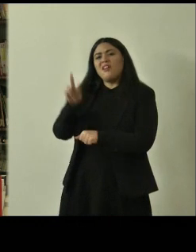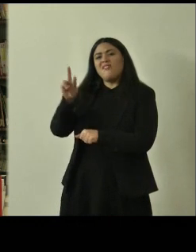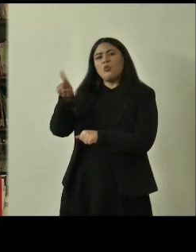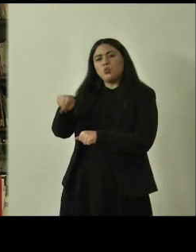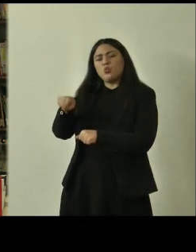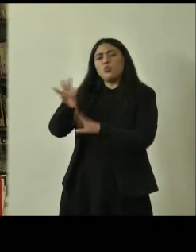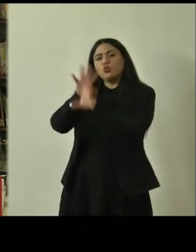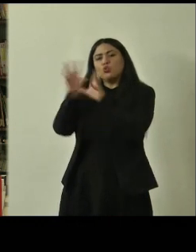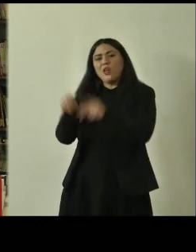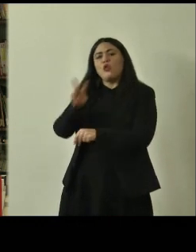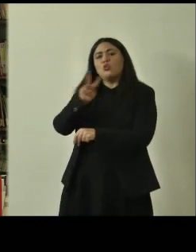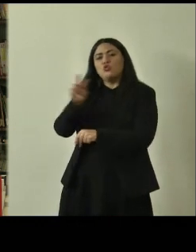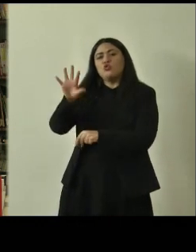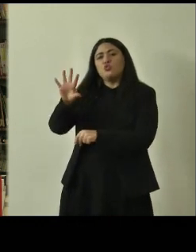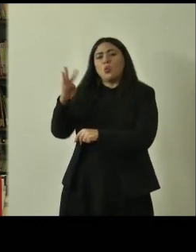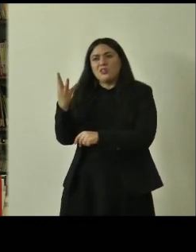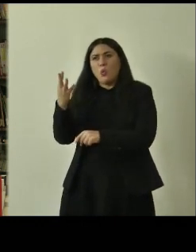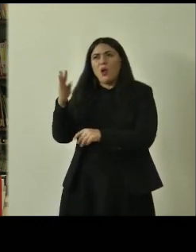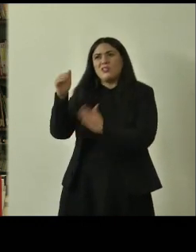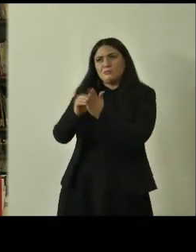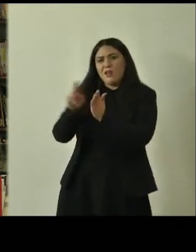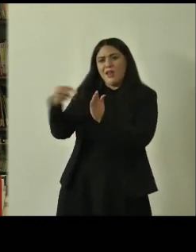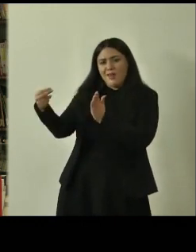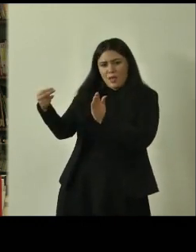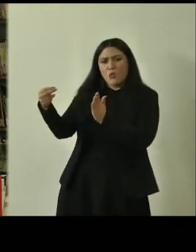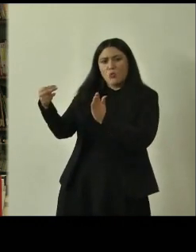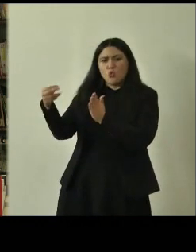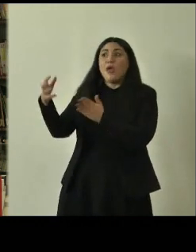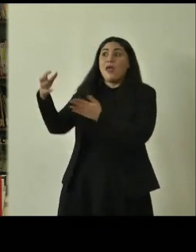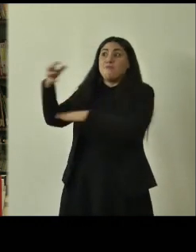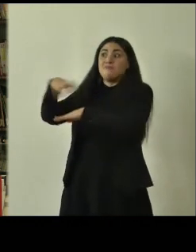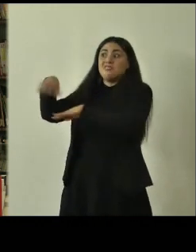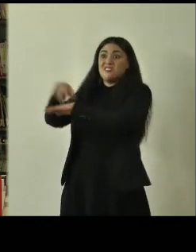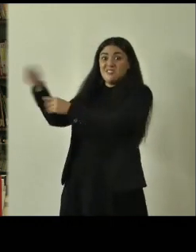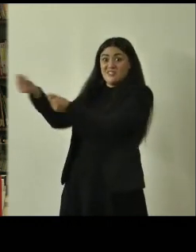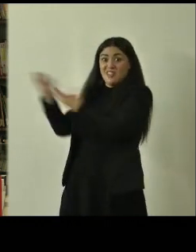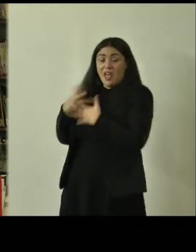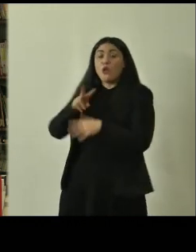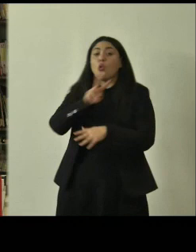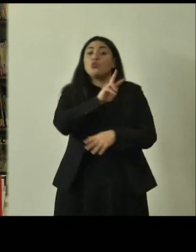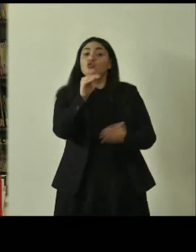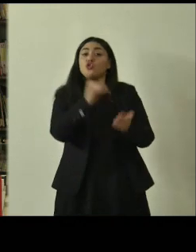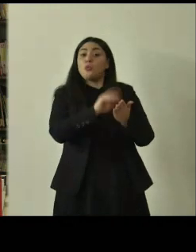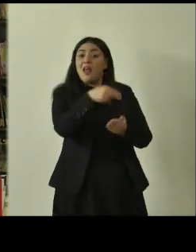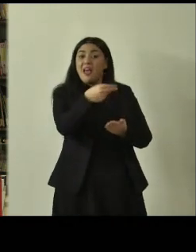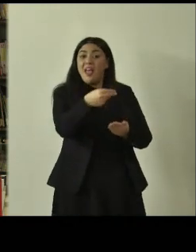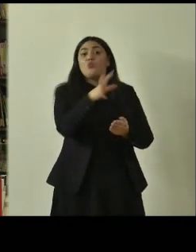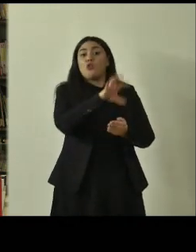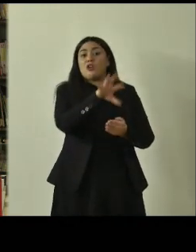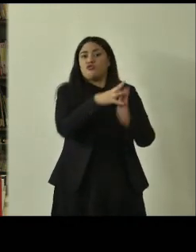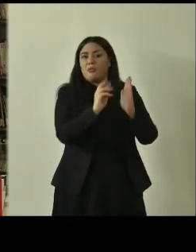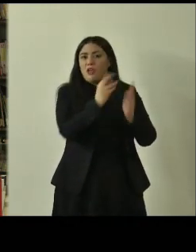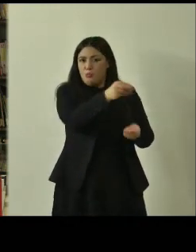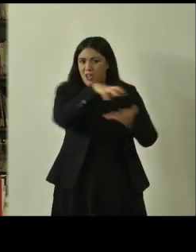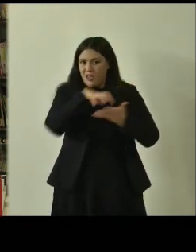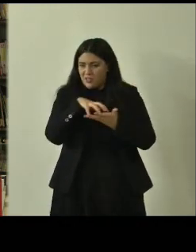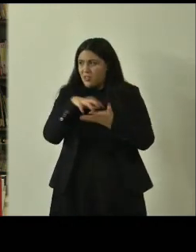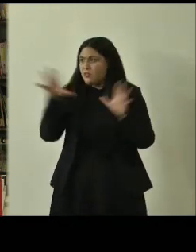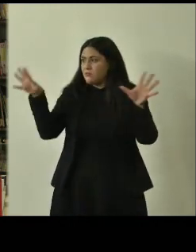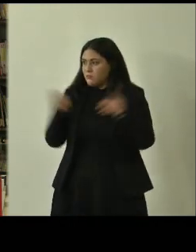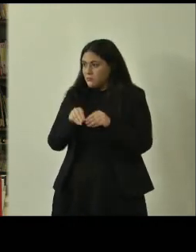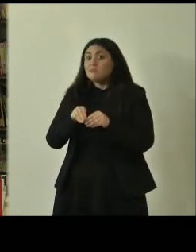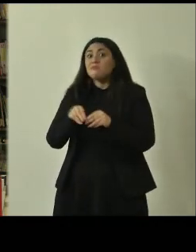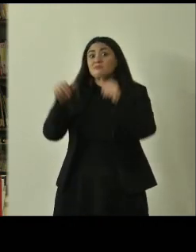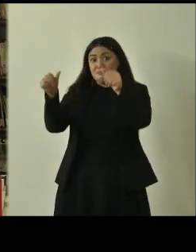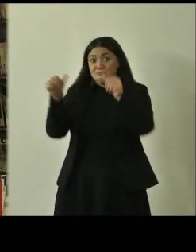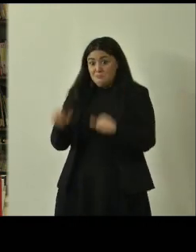254 mila euro 54 mila euro ce li ha messi il ministero 200 la regione e con questo